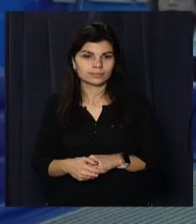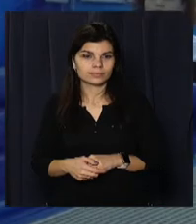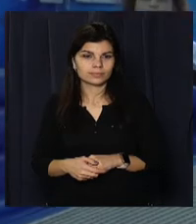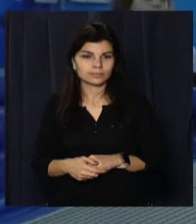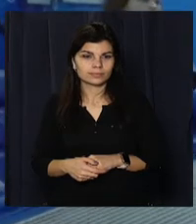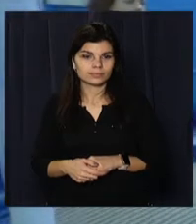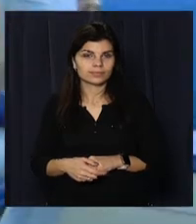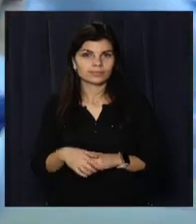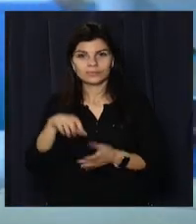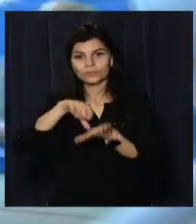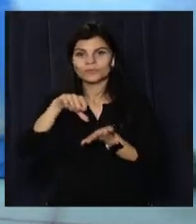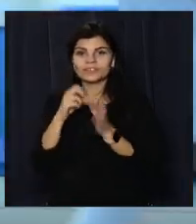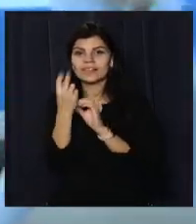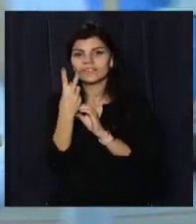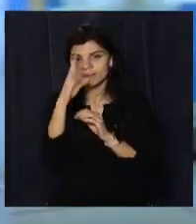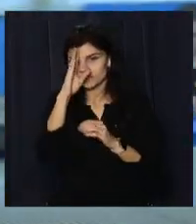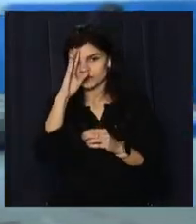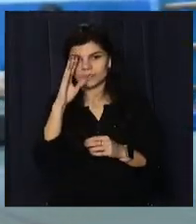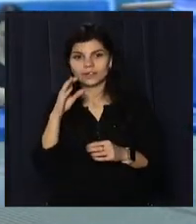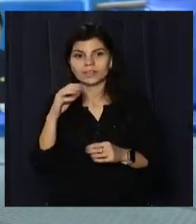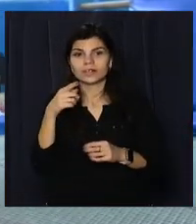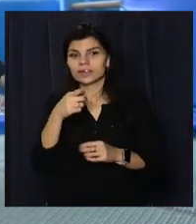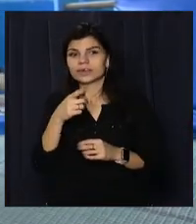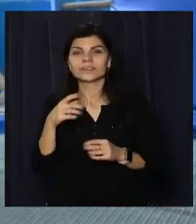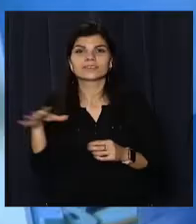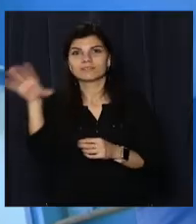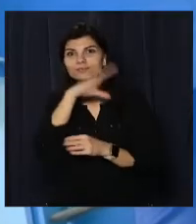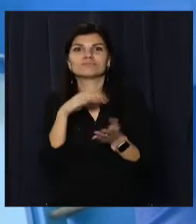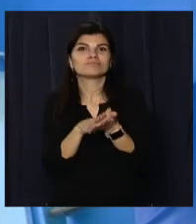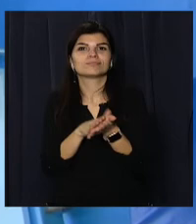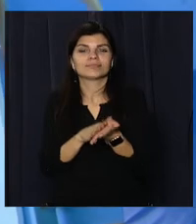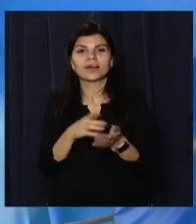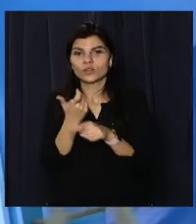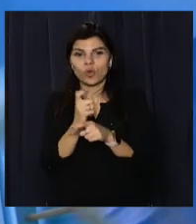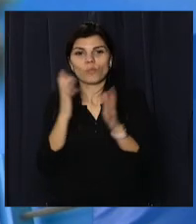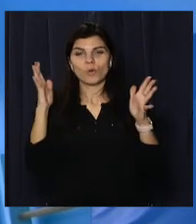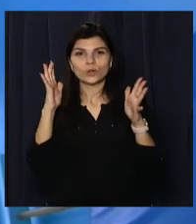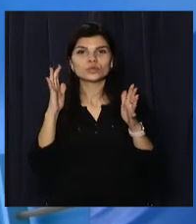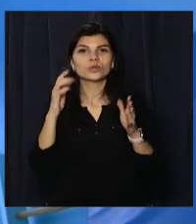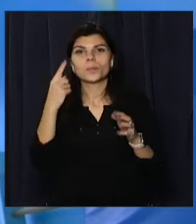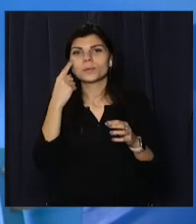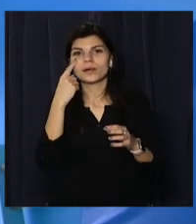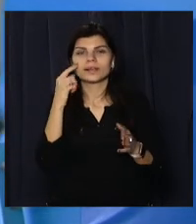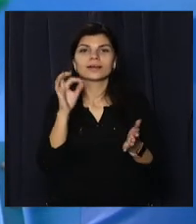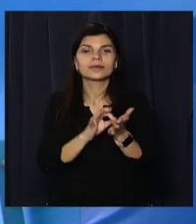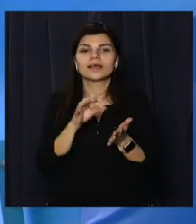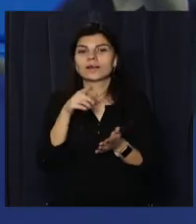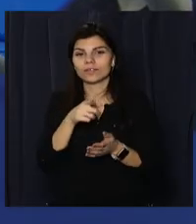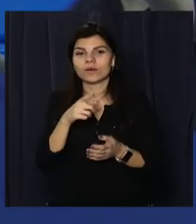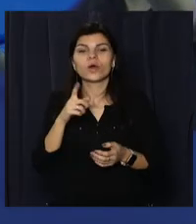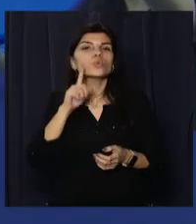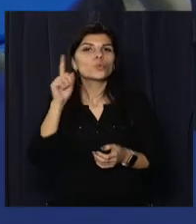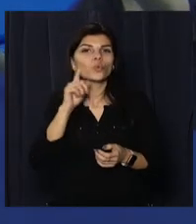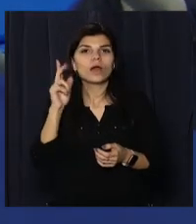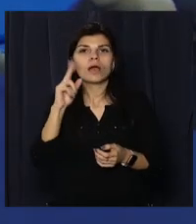Виступ 12-річного Дениса Денегіна зірвав оваці глядачів та заслужив високі оцінки суддів. Юний кандидат у МНС-3